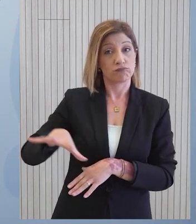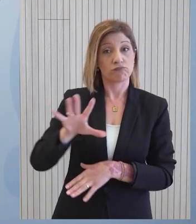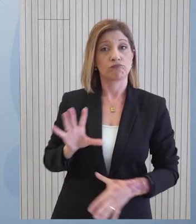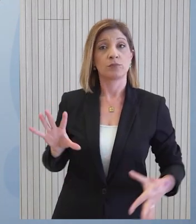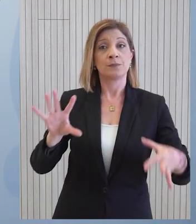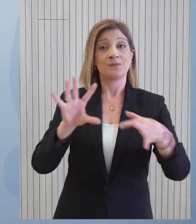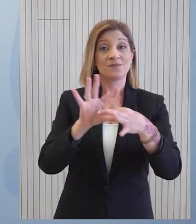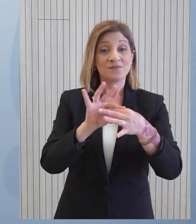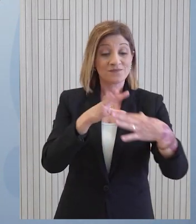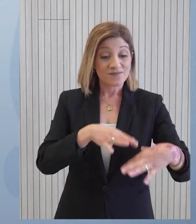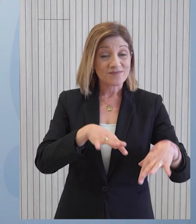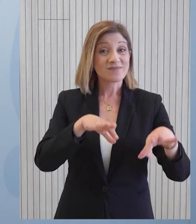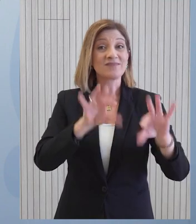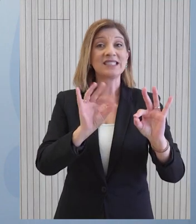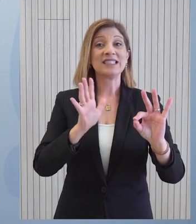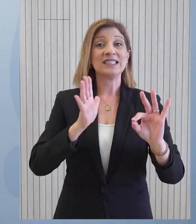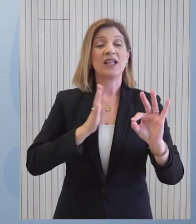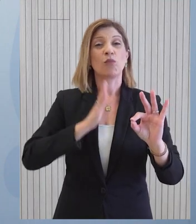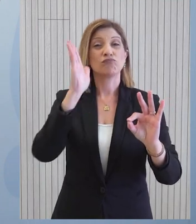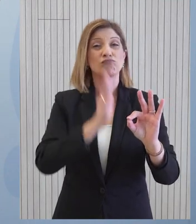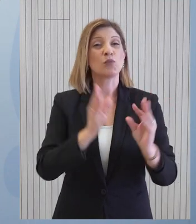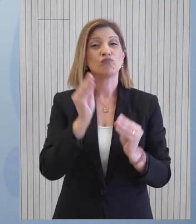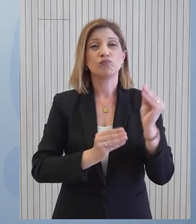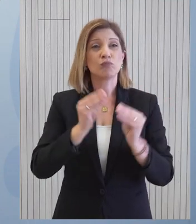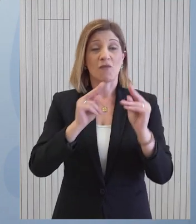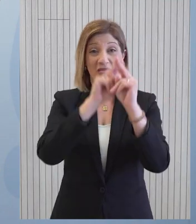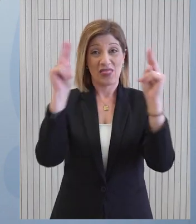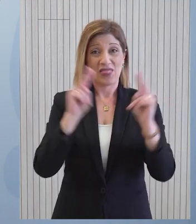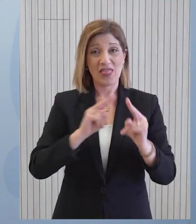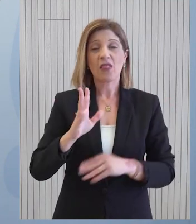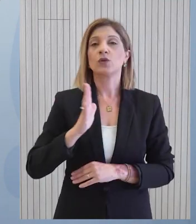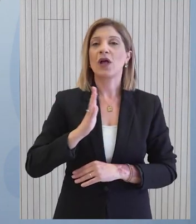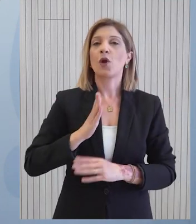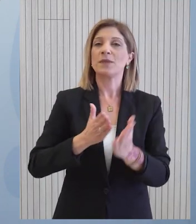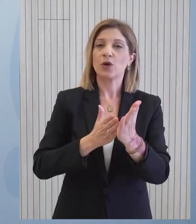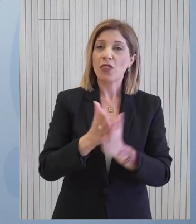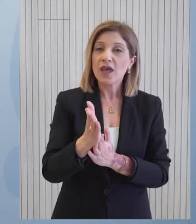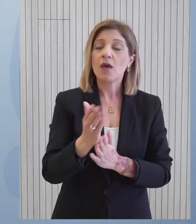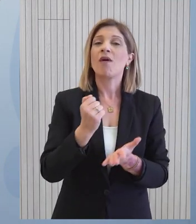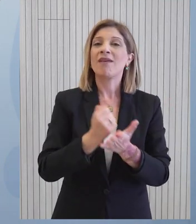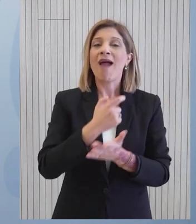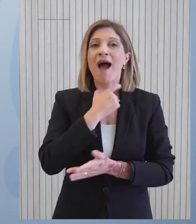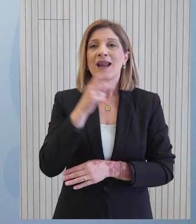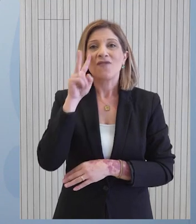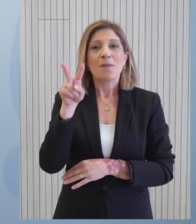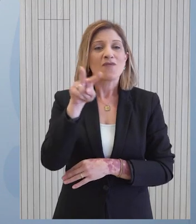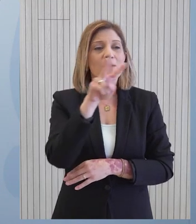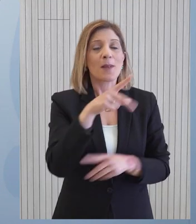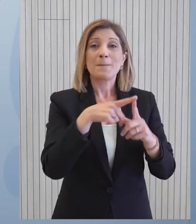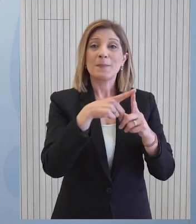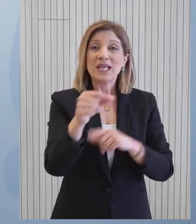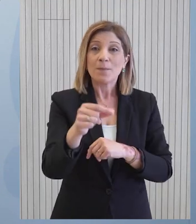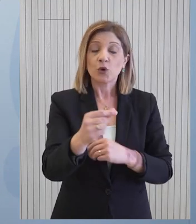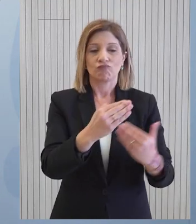από την έναρξη της παρούσας ανθρωπιστικής κρίσης βάσει του διεθνούς ανθρωπιστικού δικαίου και ανταποκρινόμενης τις ειδικές της υποχρεώσεις,